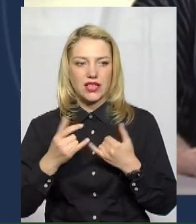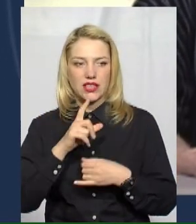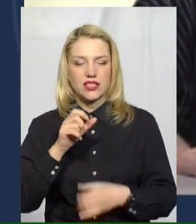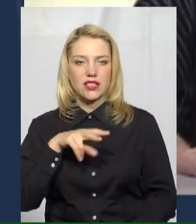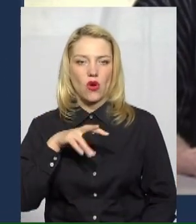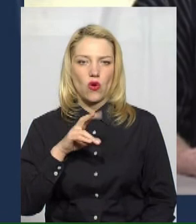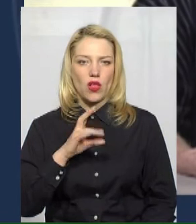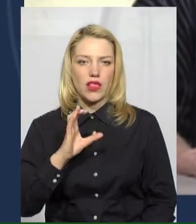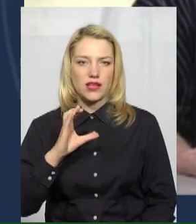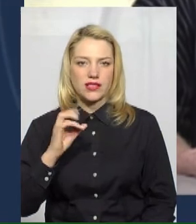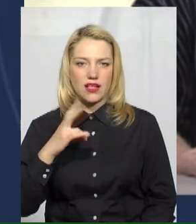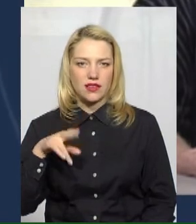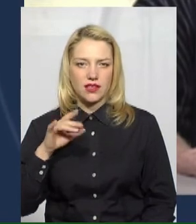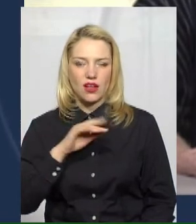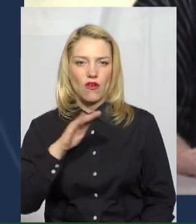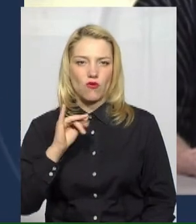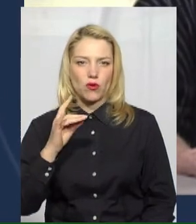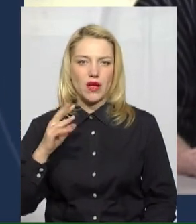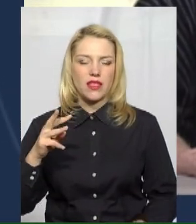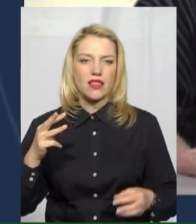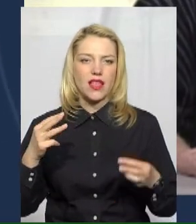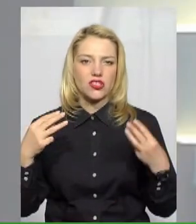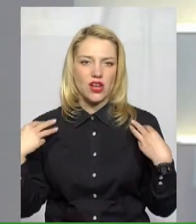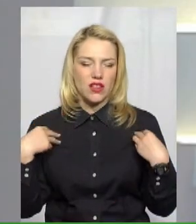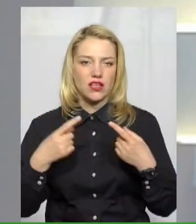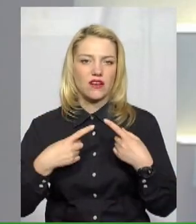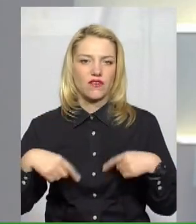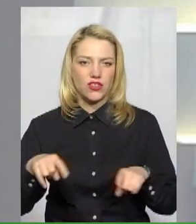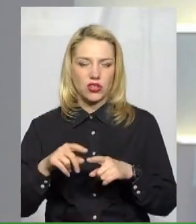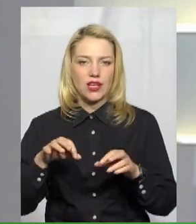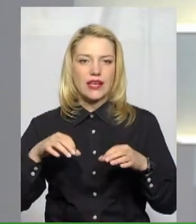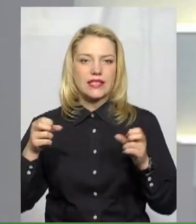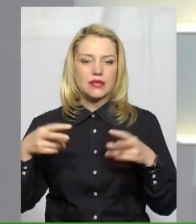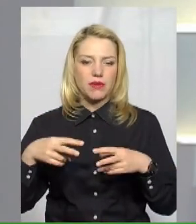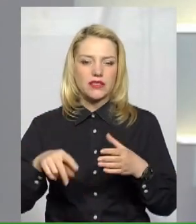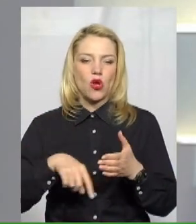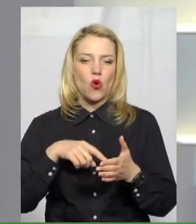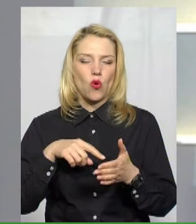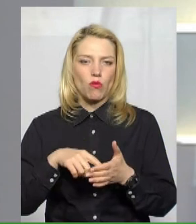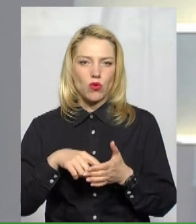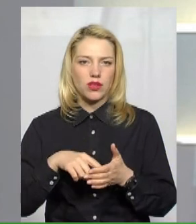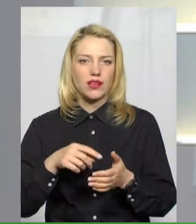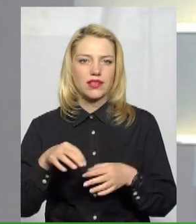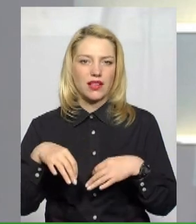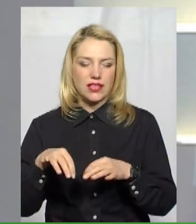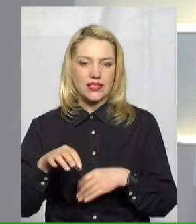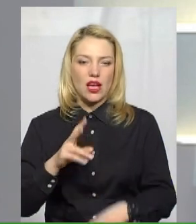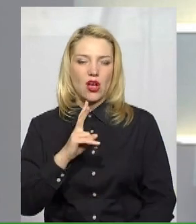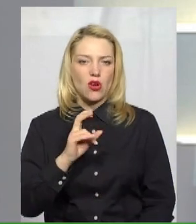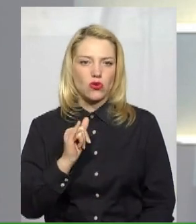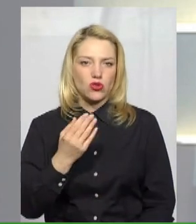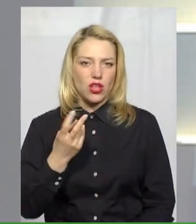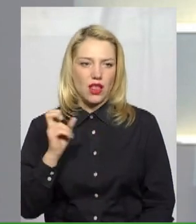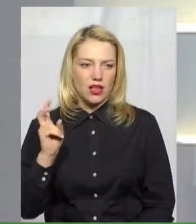Фурманом, начальником відділу збуту послуг спецкомунтрансу, та Степаном Кушлаком, начальником контрольно-сервісного